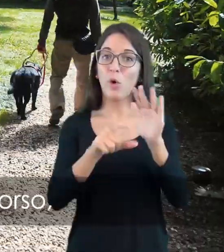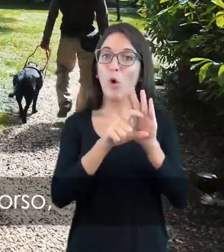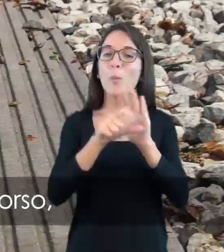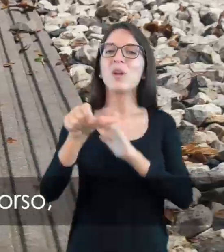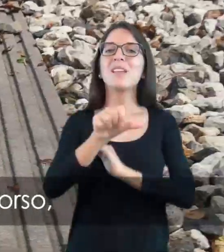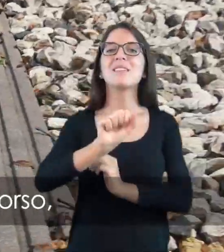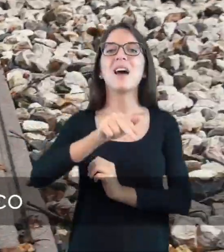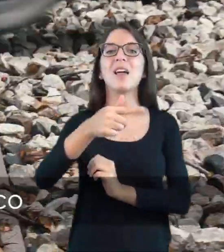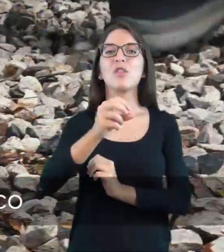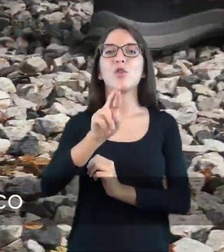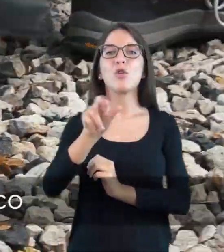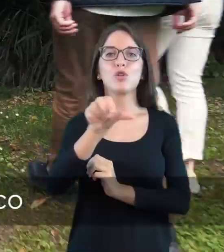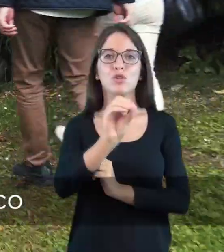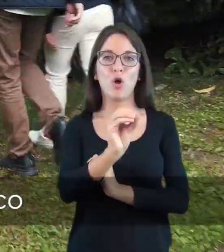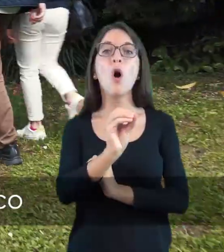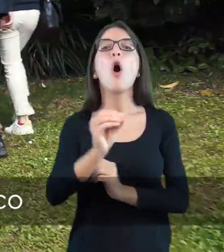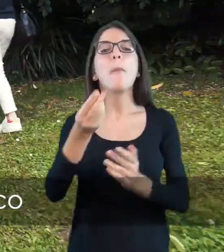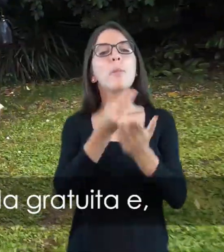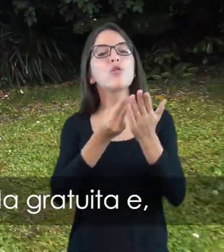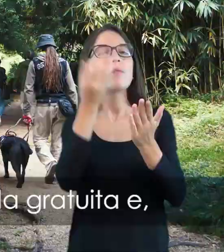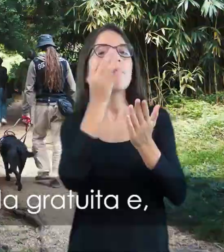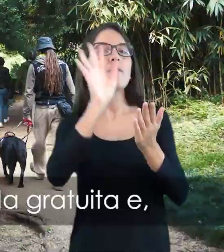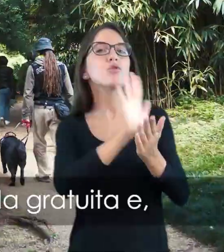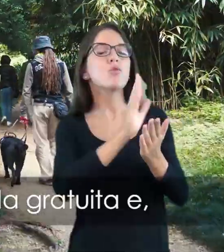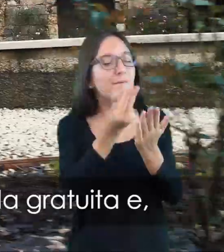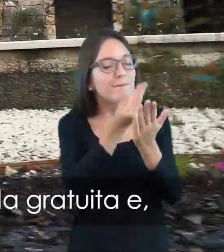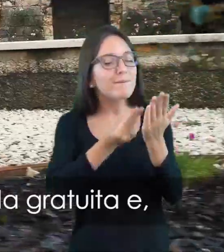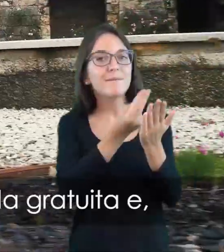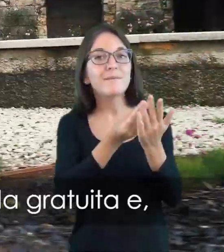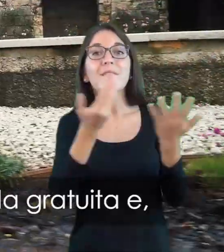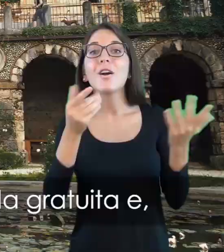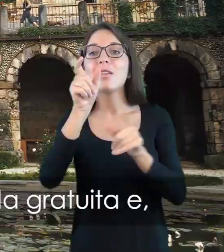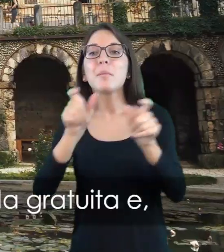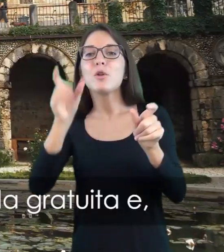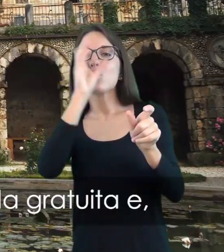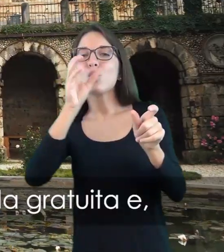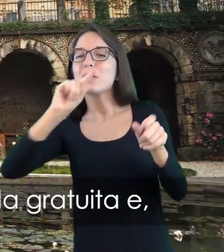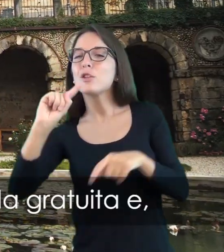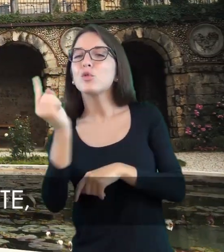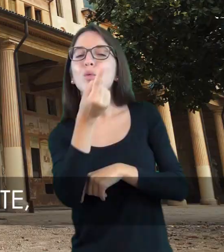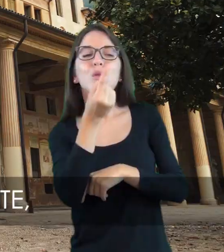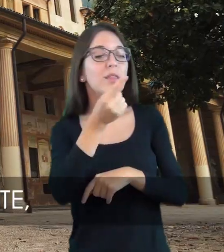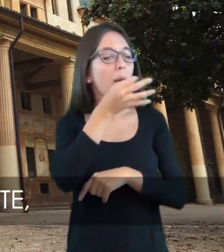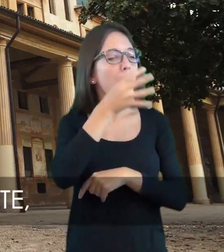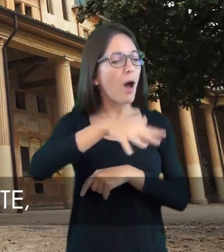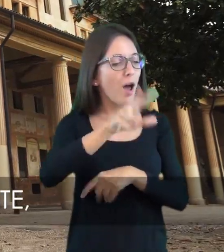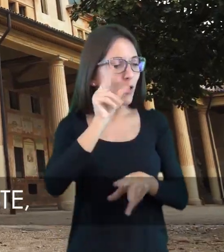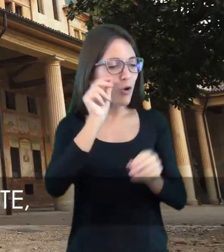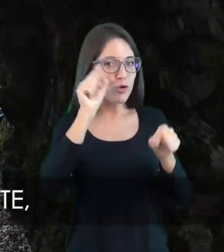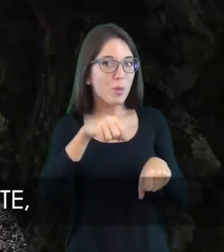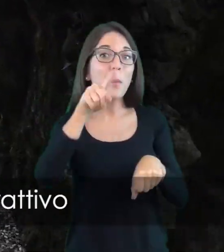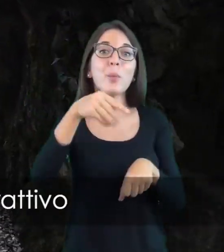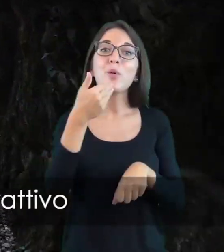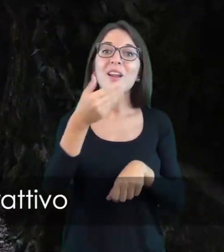comune di Sant'Orso, la natura e la storia del parco si svelano ai visitatori, con un'autoguida gratuita, e nel quadro del